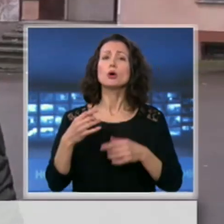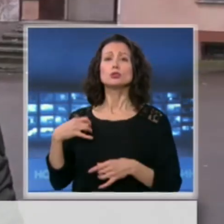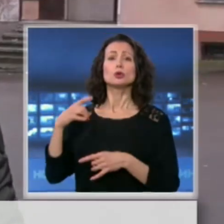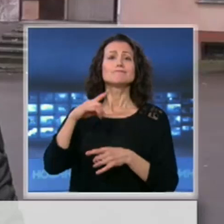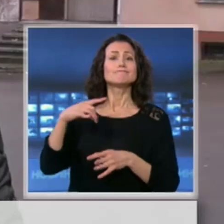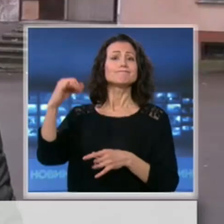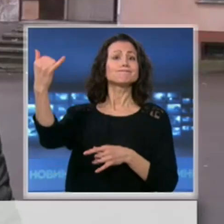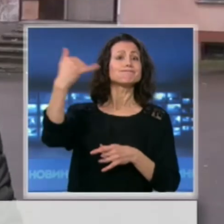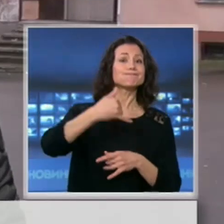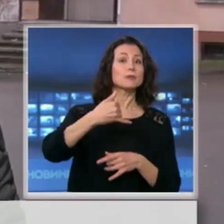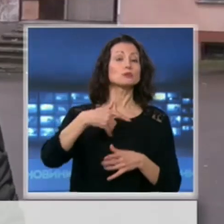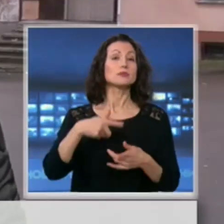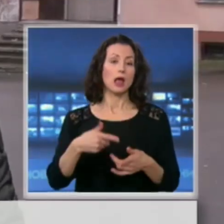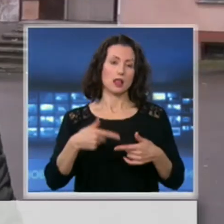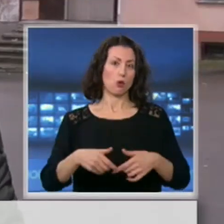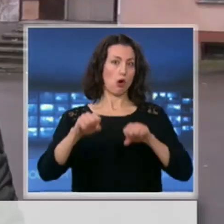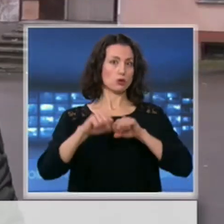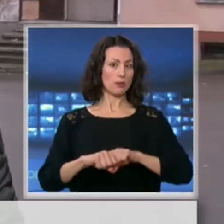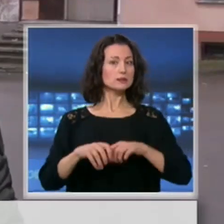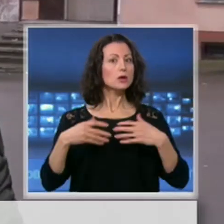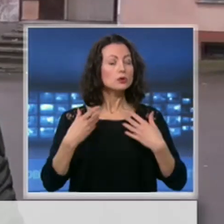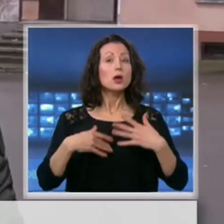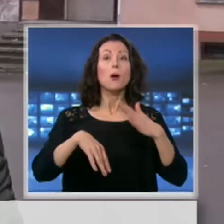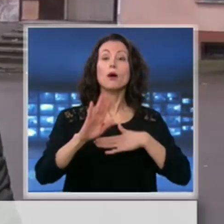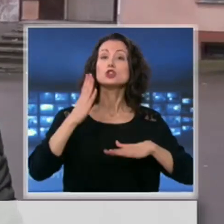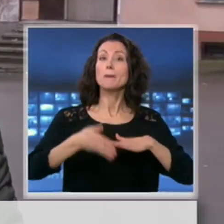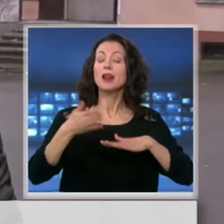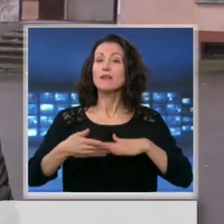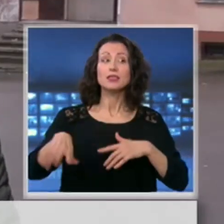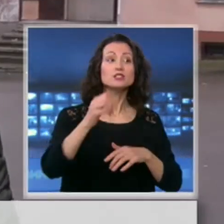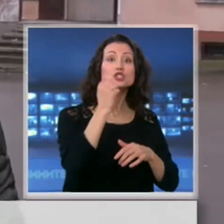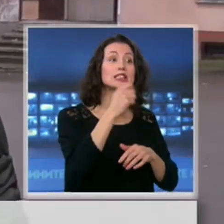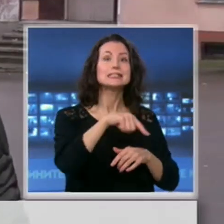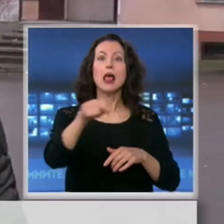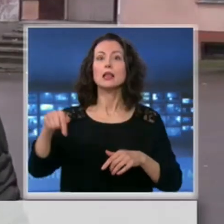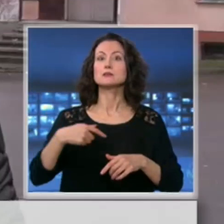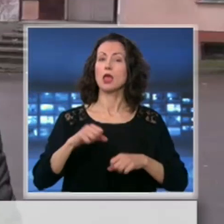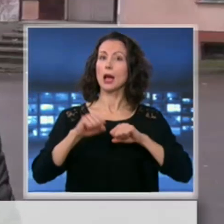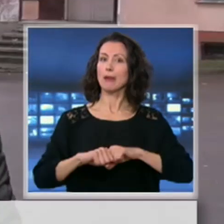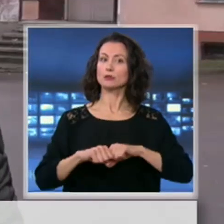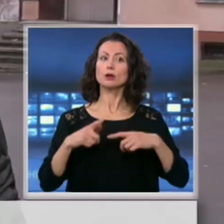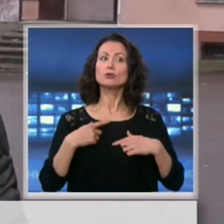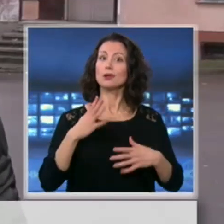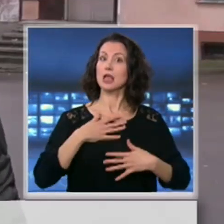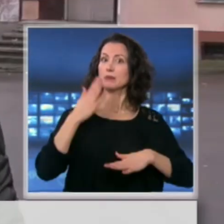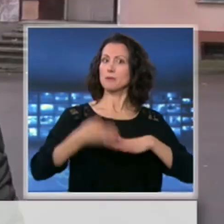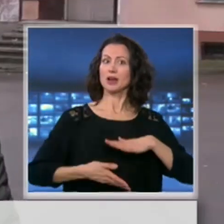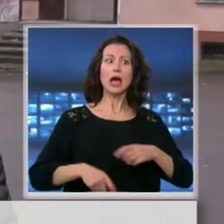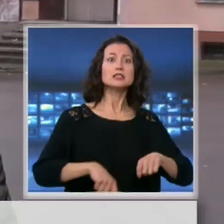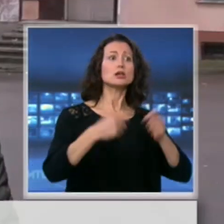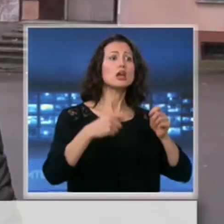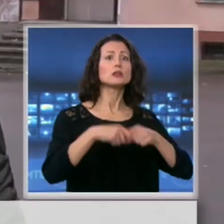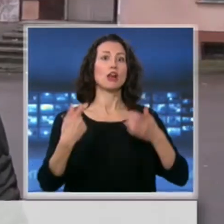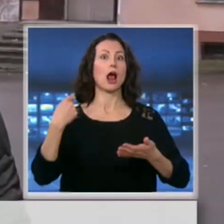на кметствата поискаха повече права за селските кметове, които да имат възможност да санкционират нарушителите на задължителната